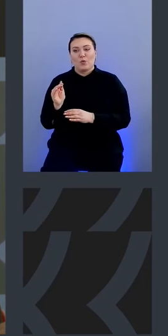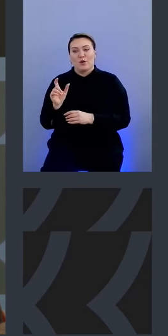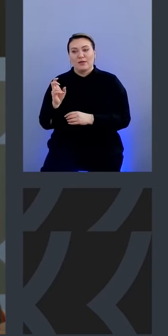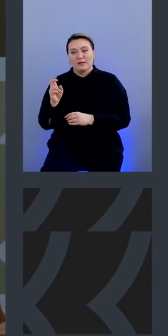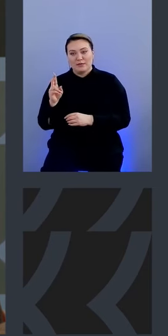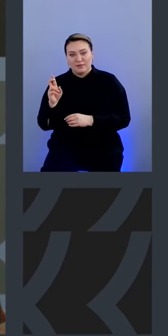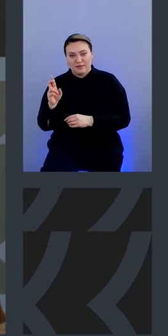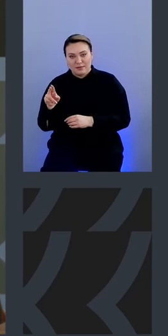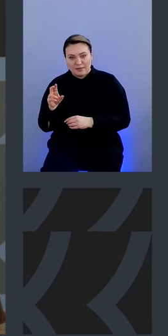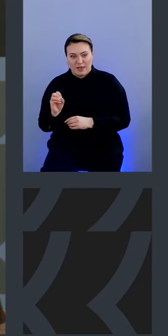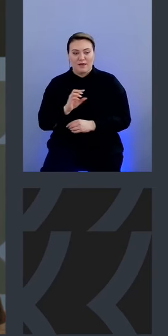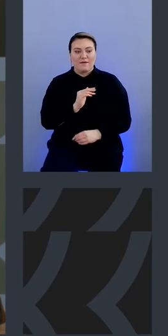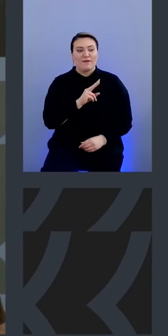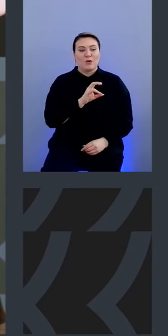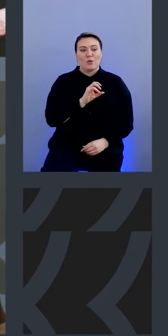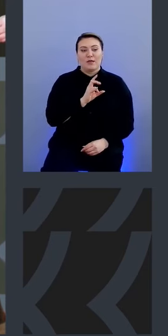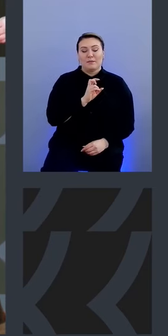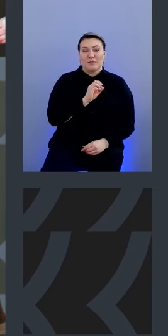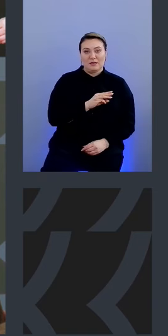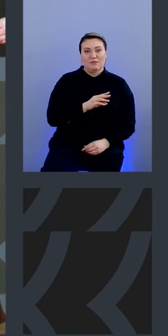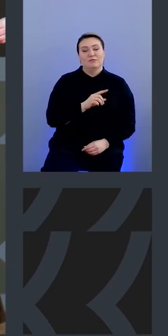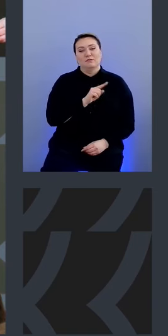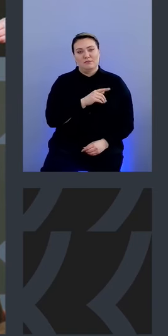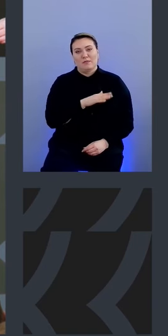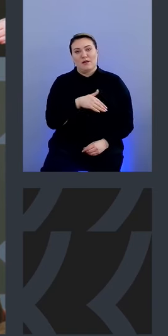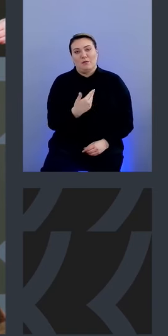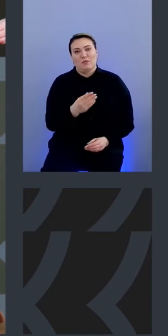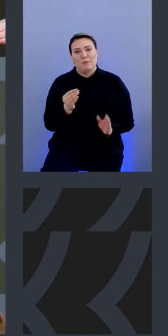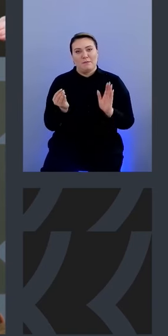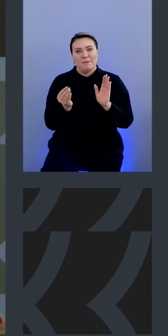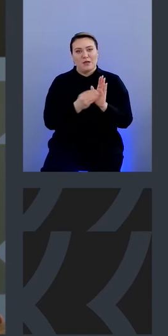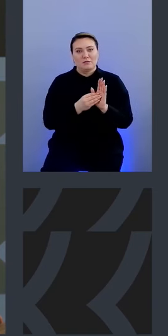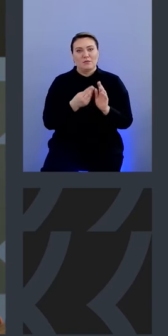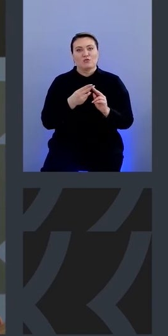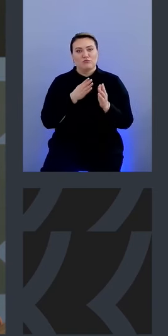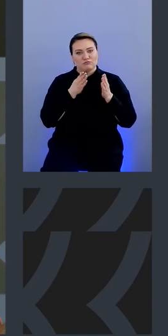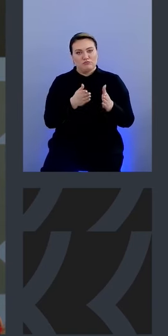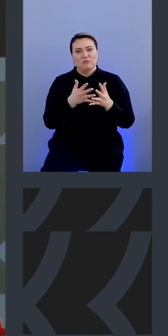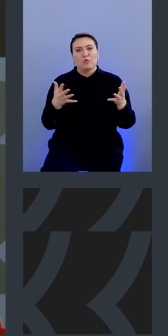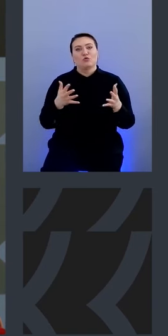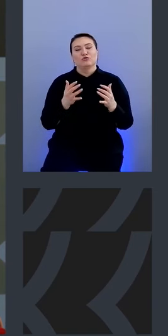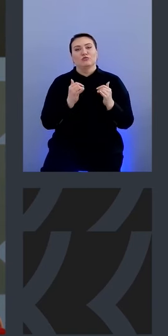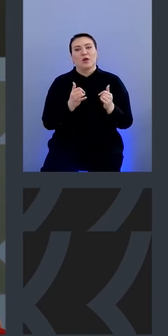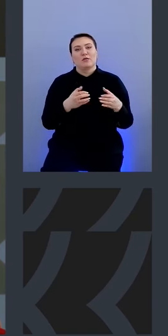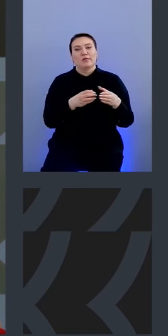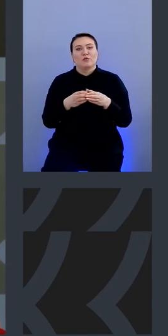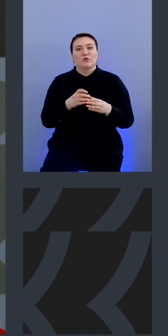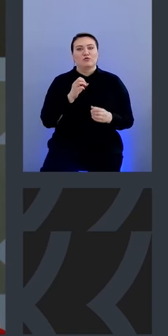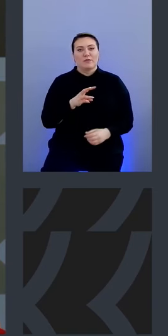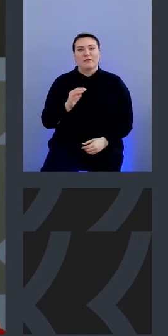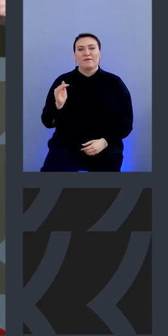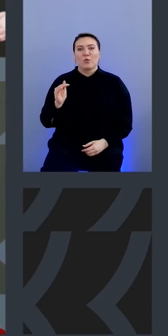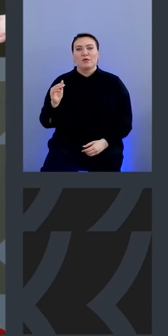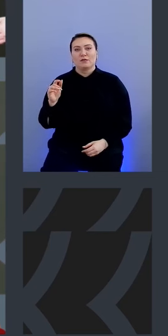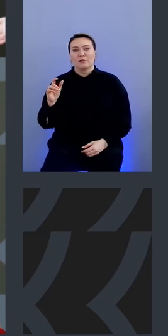и флюинбит опять же рекомендую поставить флюинбит потому что он заточен более так ли 1 для кластеров чем флюинда